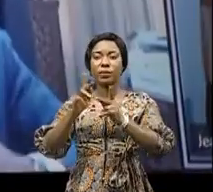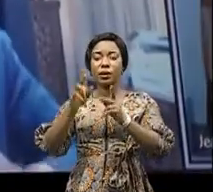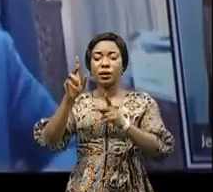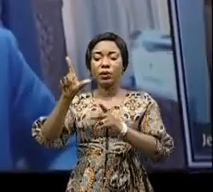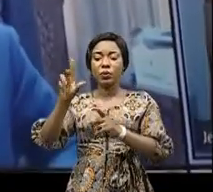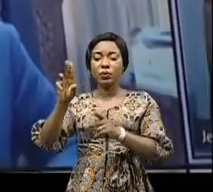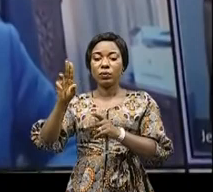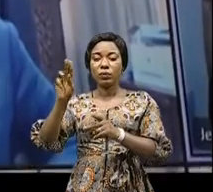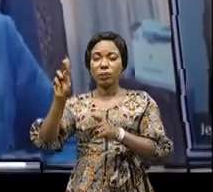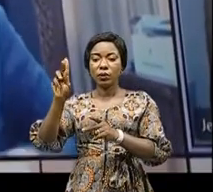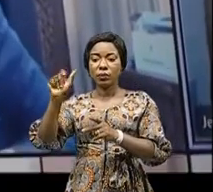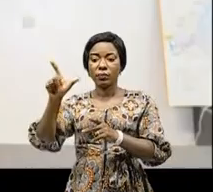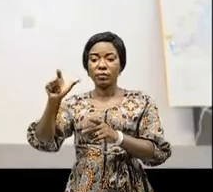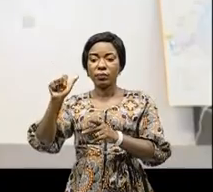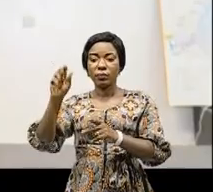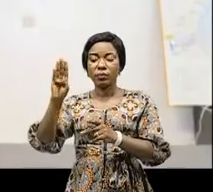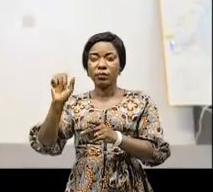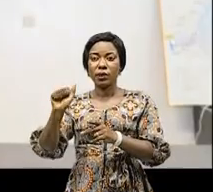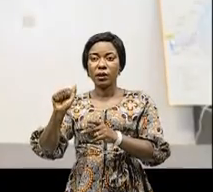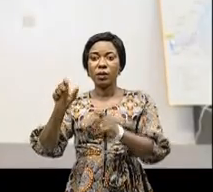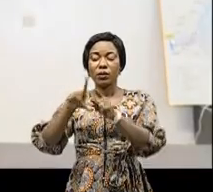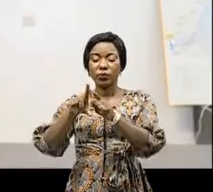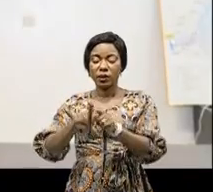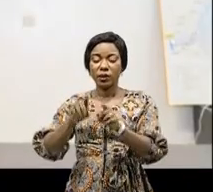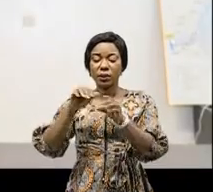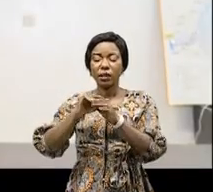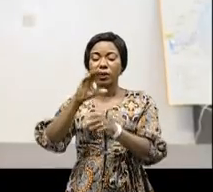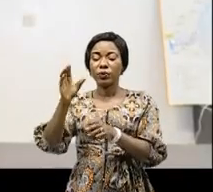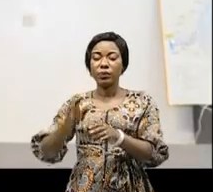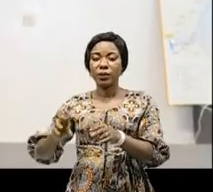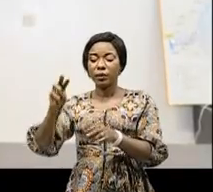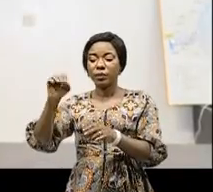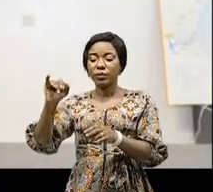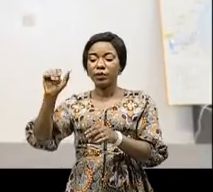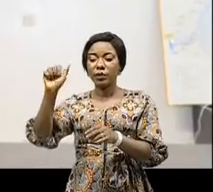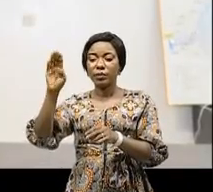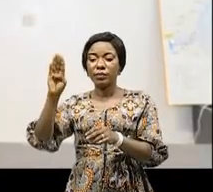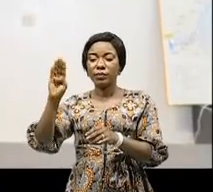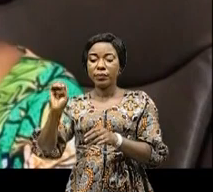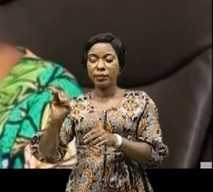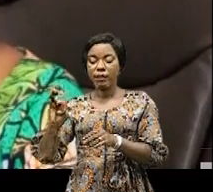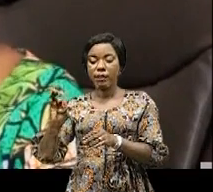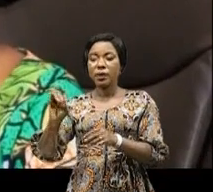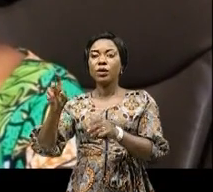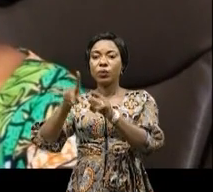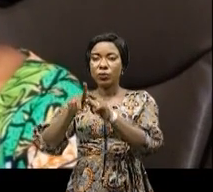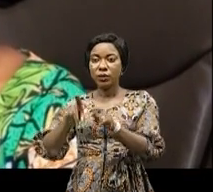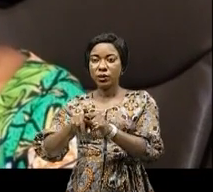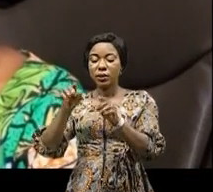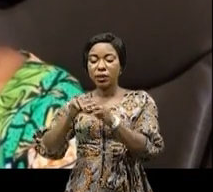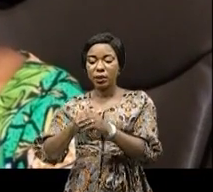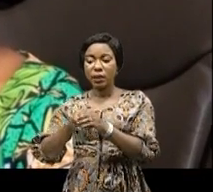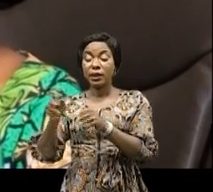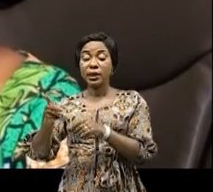territoire de Chilengue, celui de la commune de Miyabi en territoire de Miyabi, celui de Chibombo en territoire de Lupatapata,